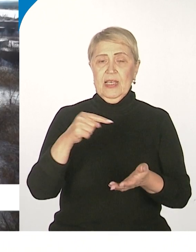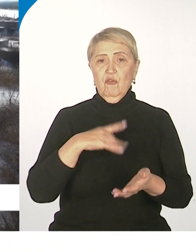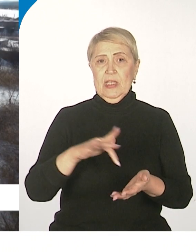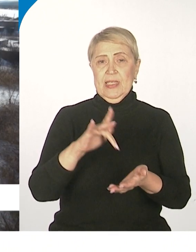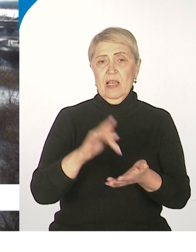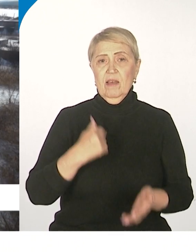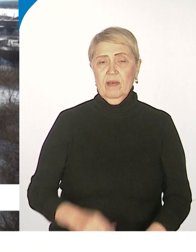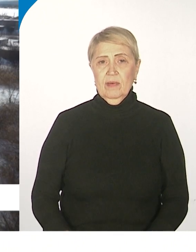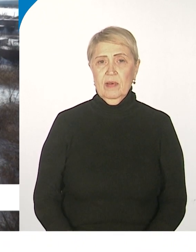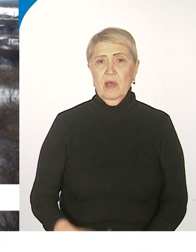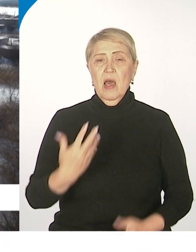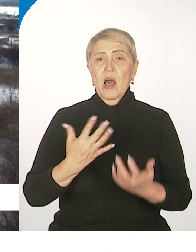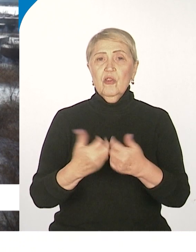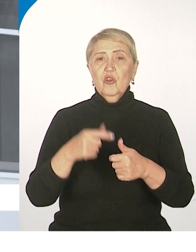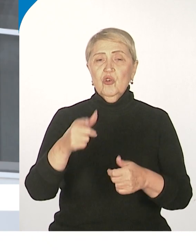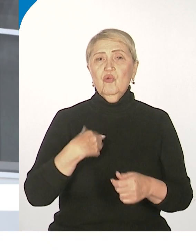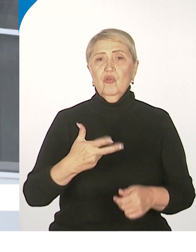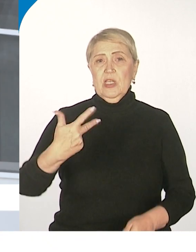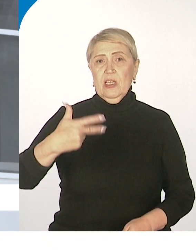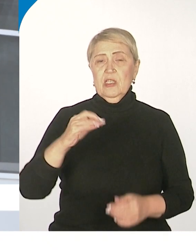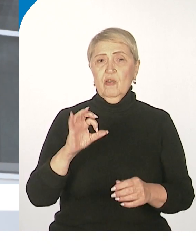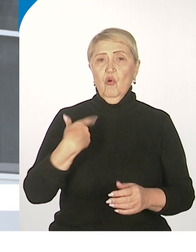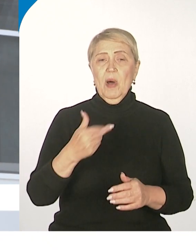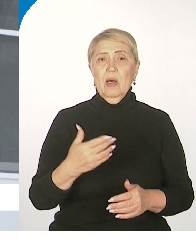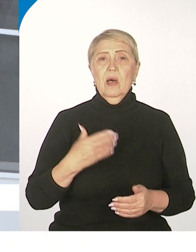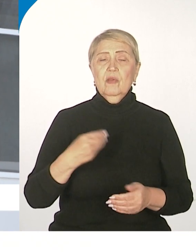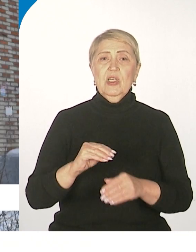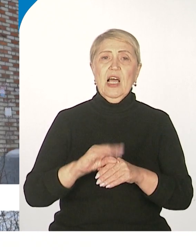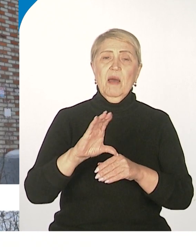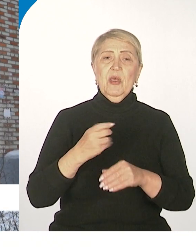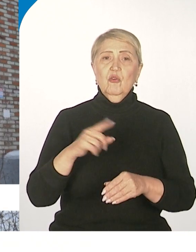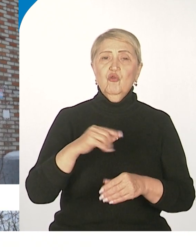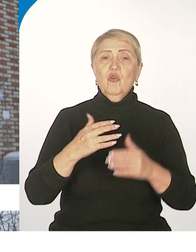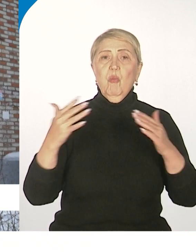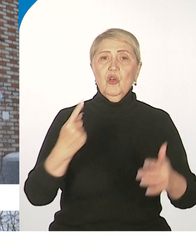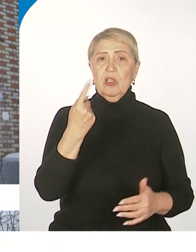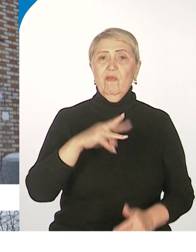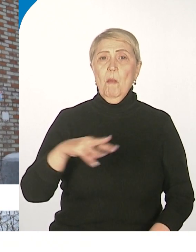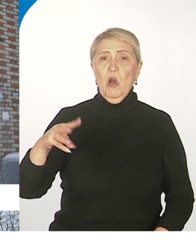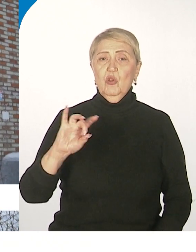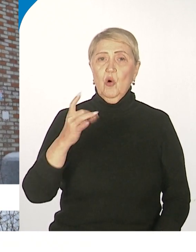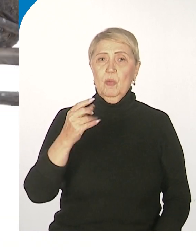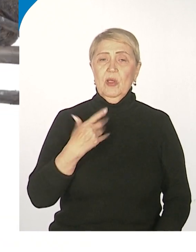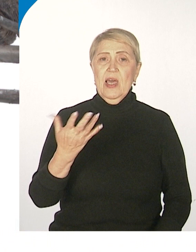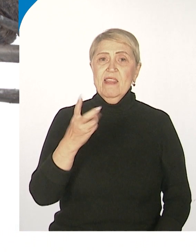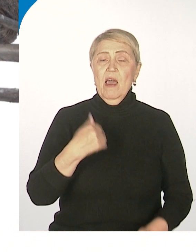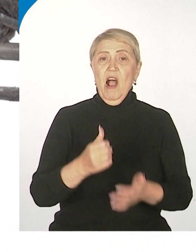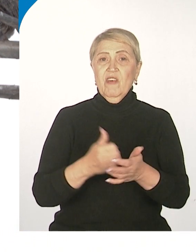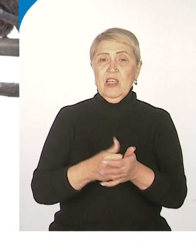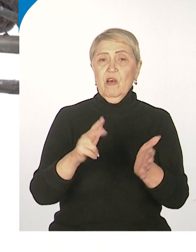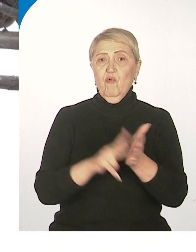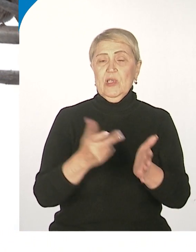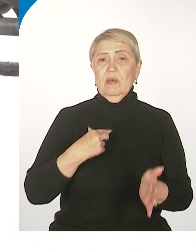жители Горького. На счету 30-го дома по улице Покуса накопилось чуть больше миллиона рублей. Не хватало еще восьми. Их